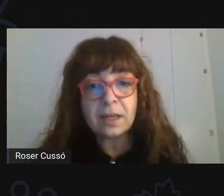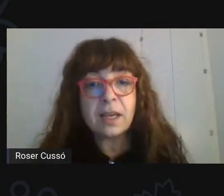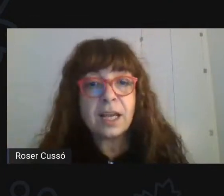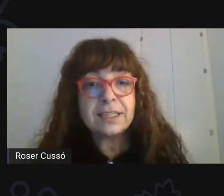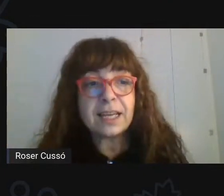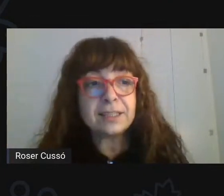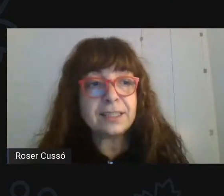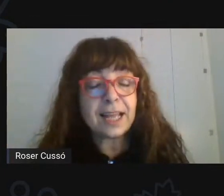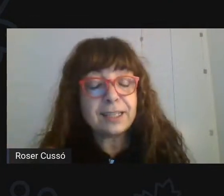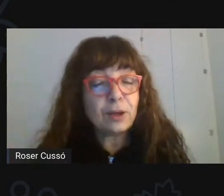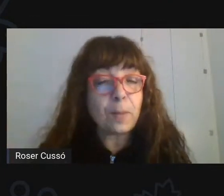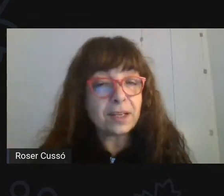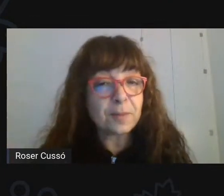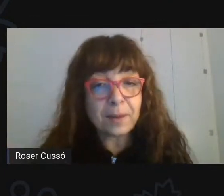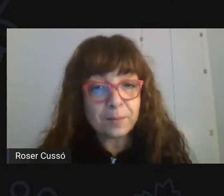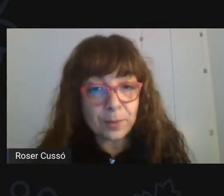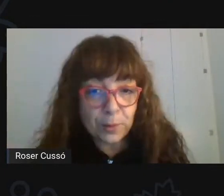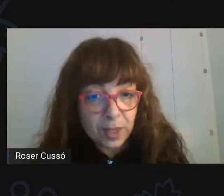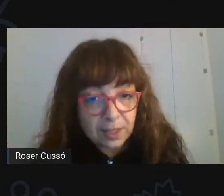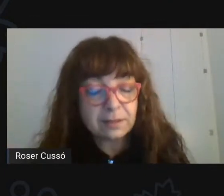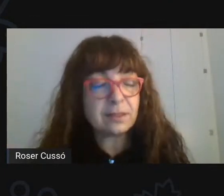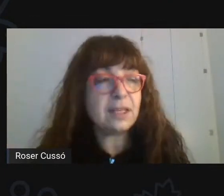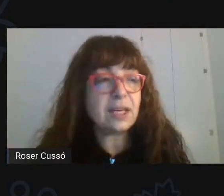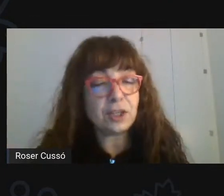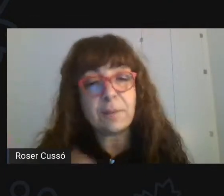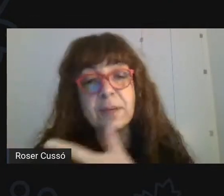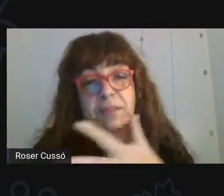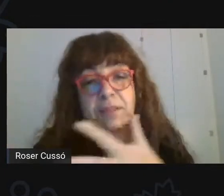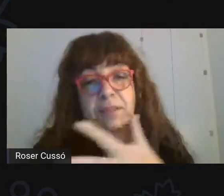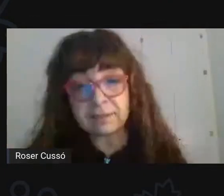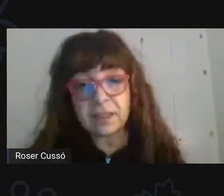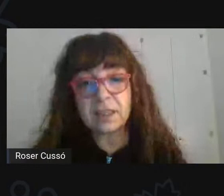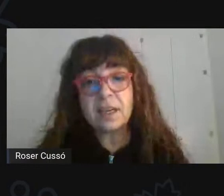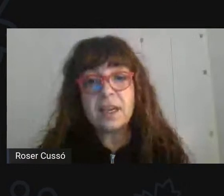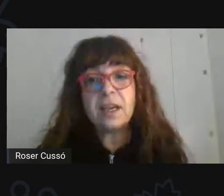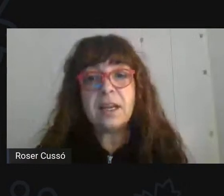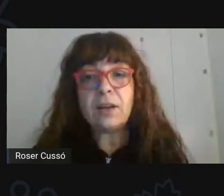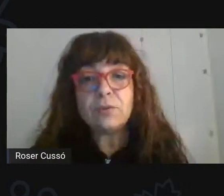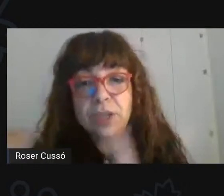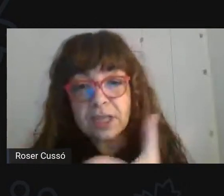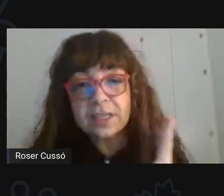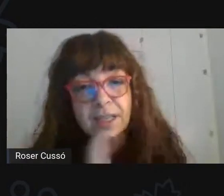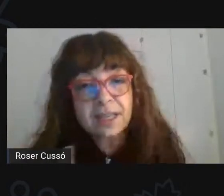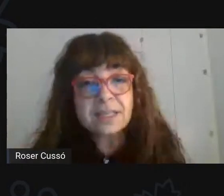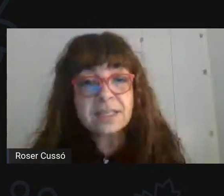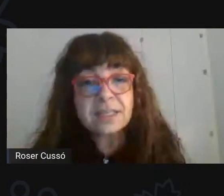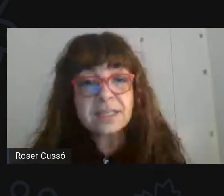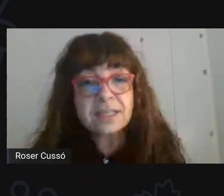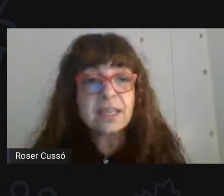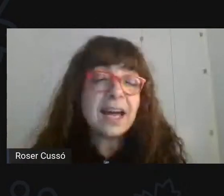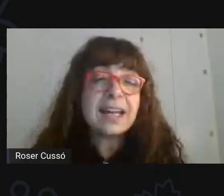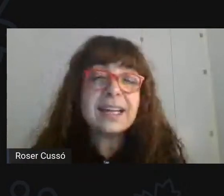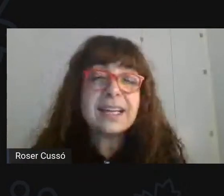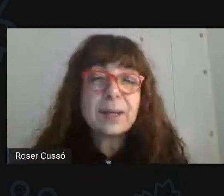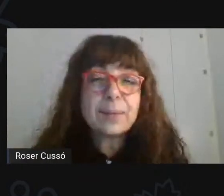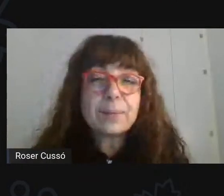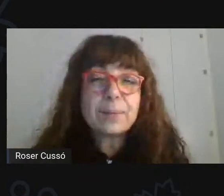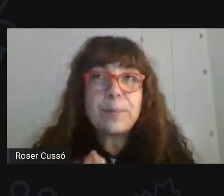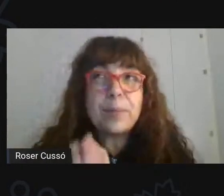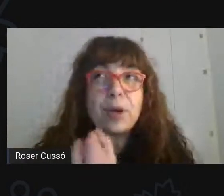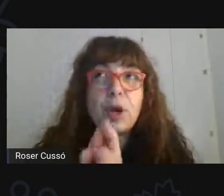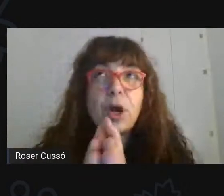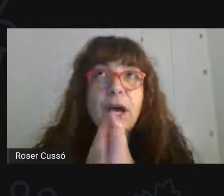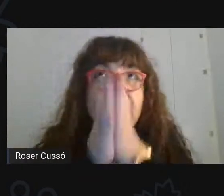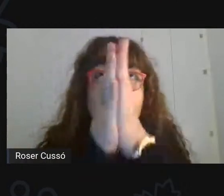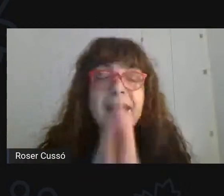arribant tal com els van produint i això també ens fa a l'antí, la logística, etcètera. Però ara en